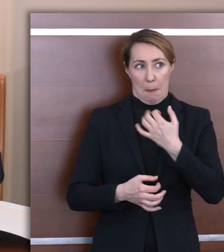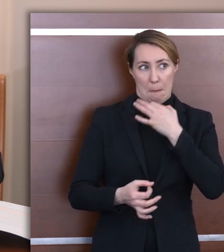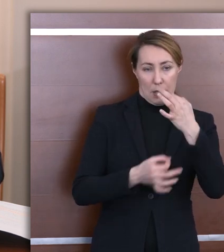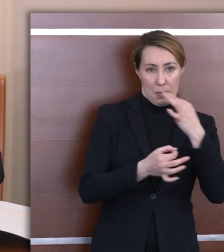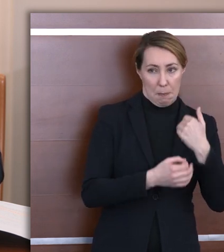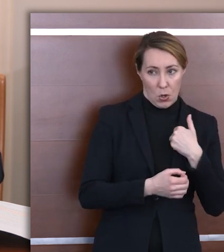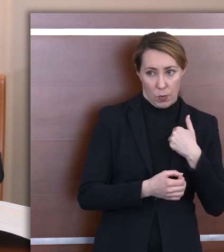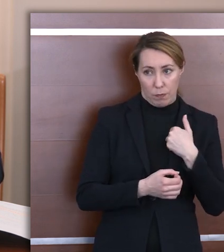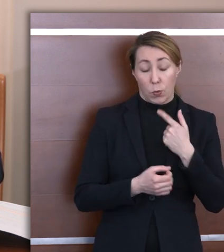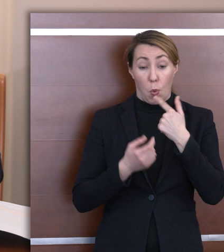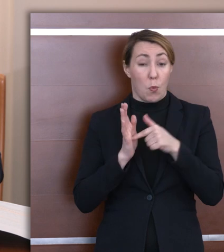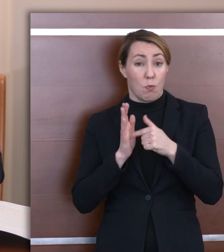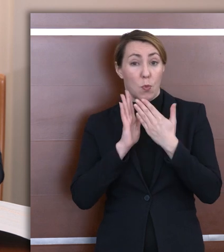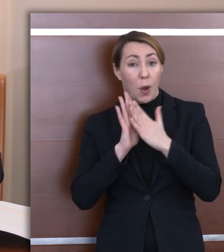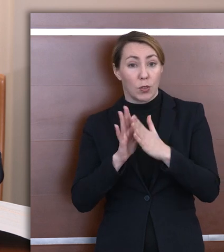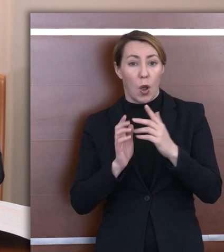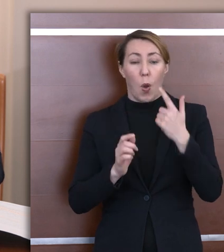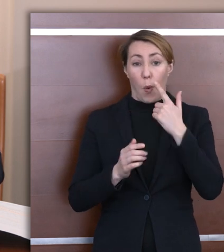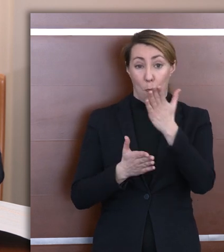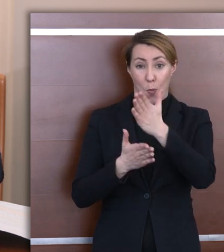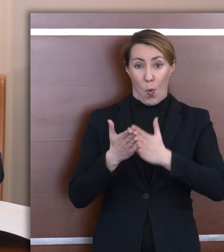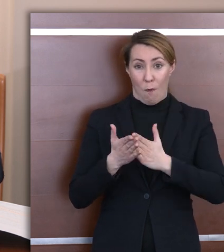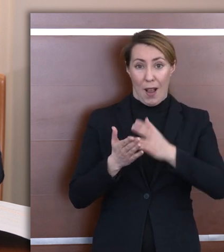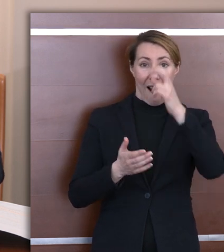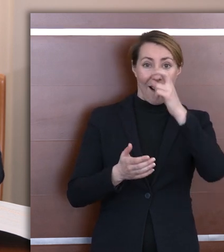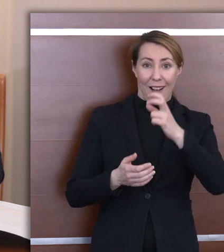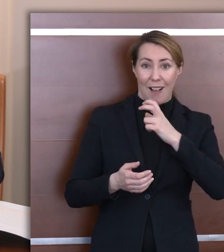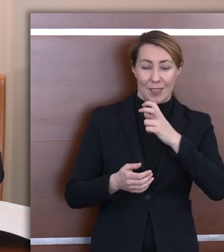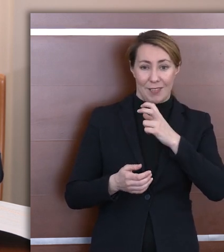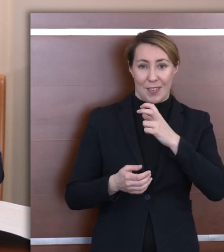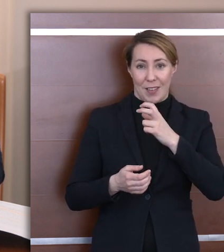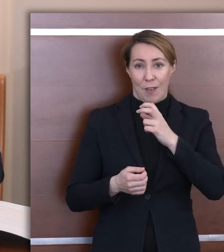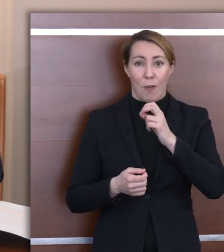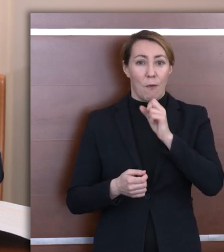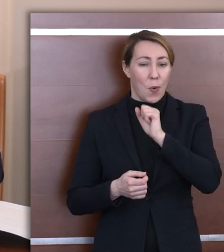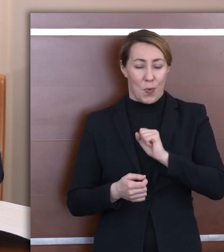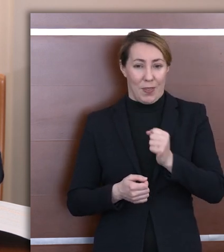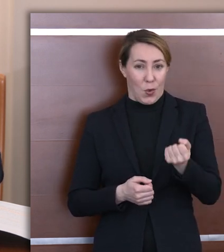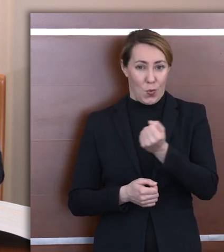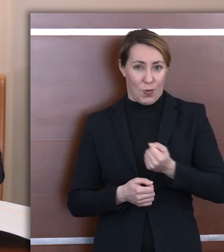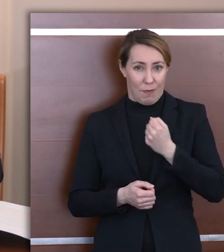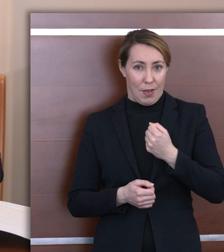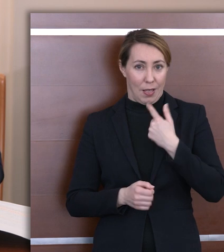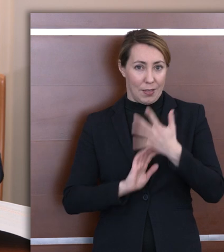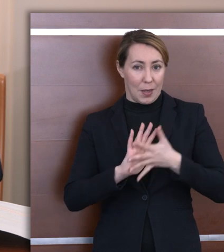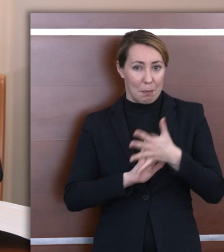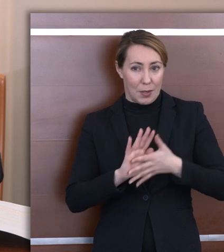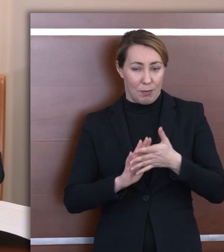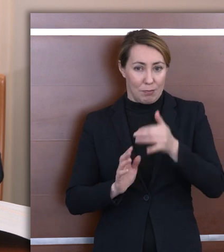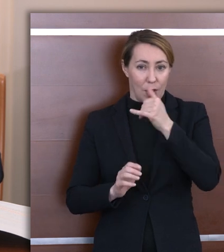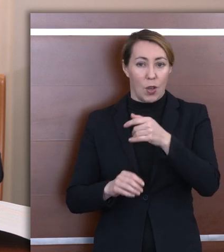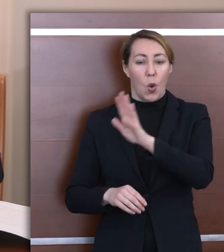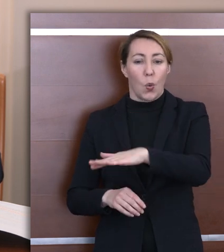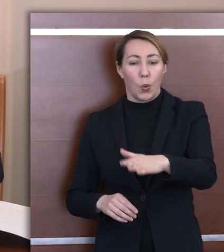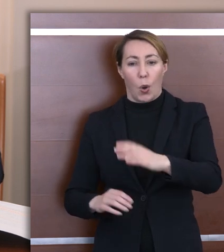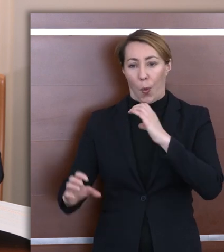pokazuje, że przynajmniej połowa kadry nie posługuje się językiem migowym i nie jest w stanie komunikować się z